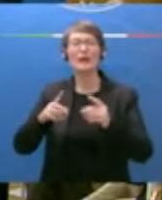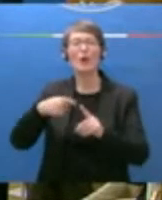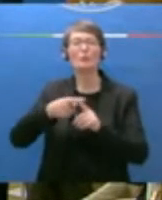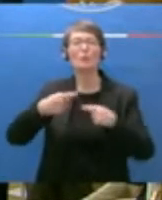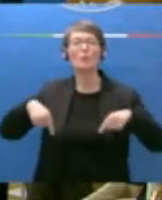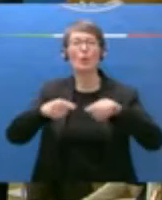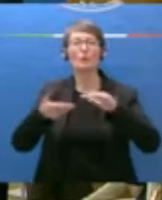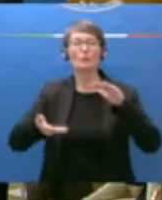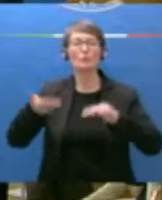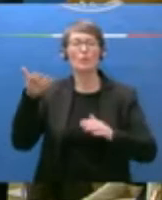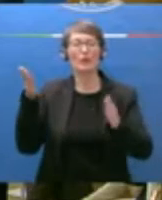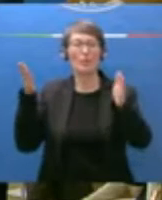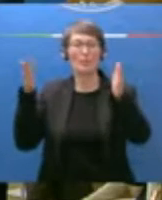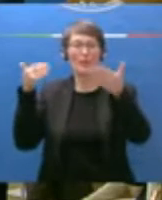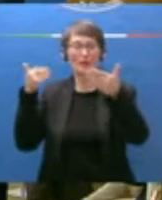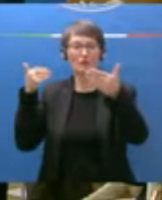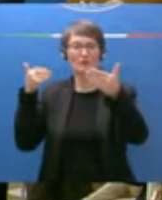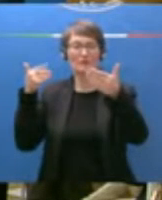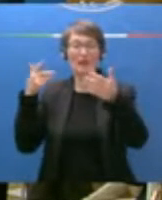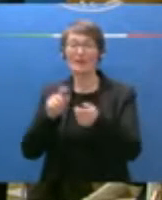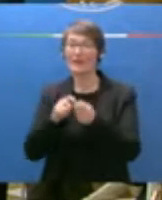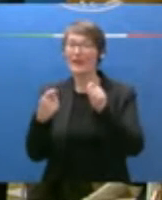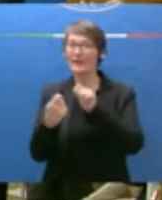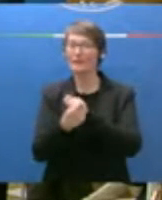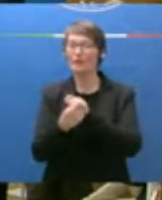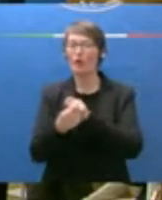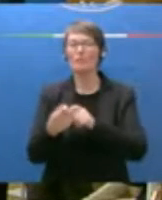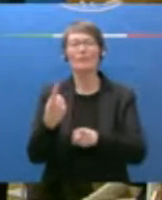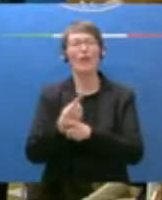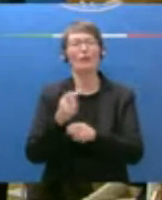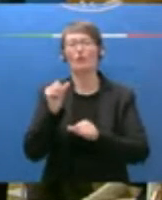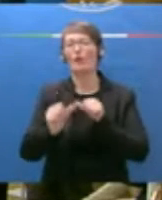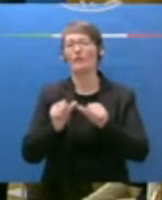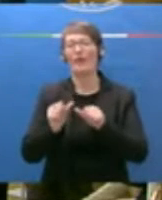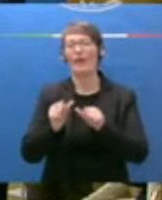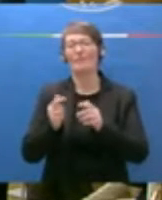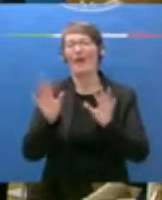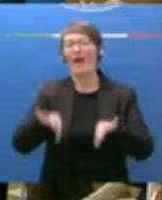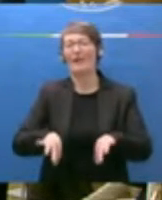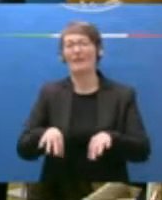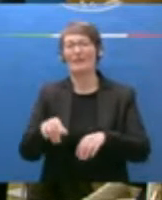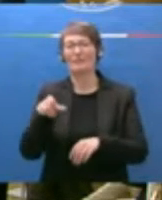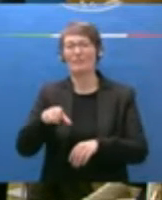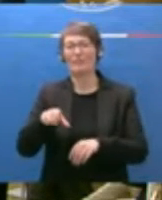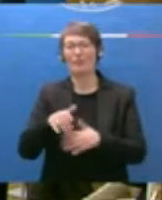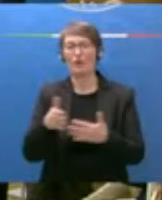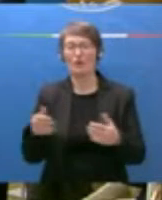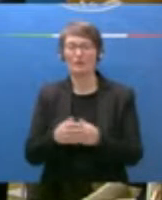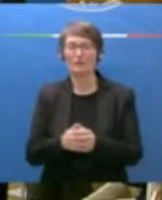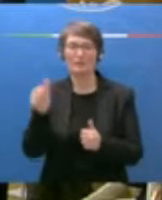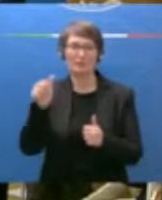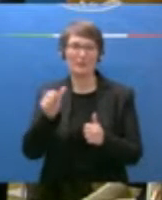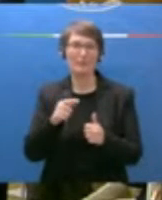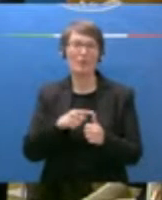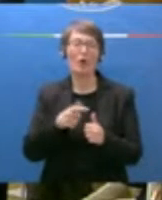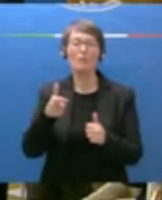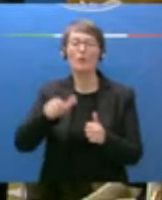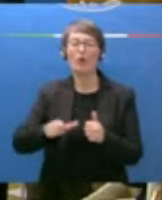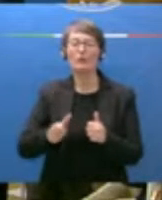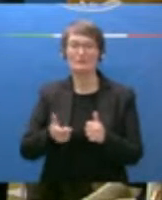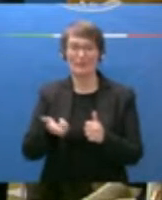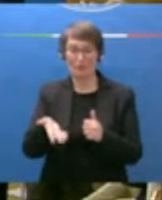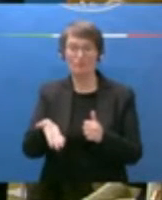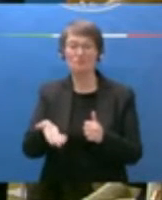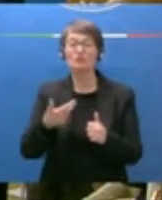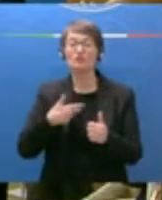Magistratura era una riforma ineludibile per una ragione imminente che è la scadenza del Consiglio